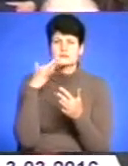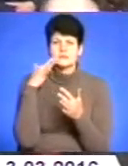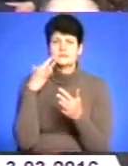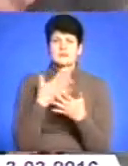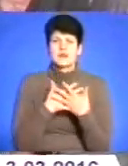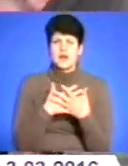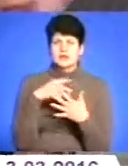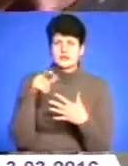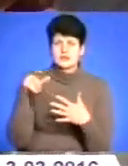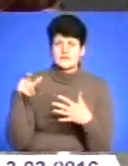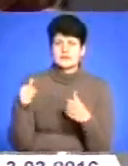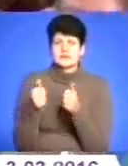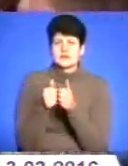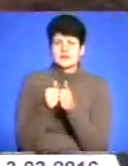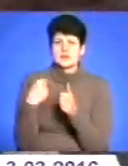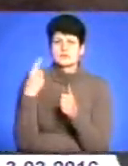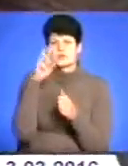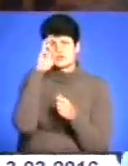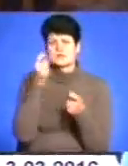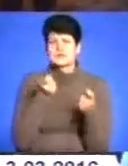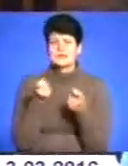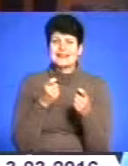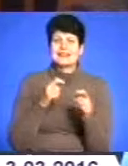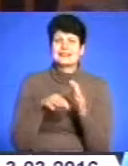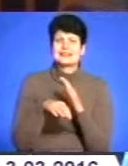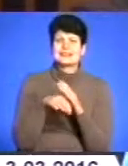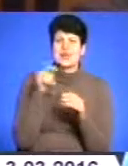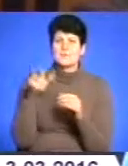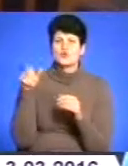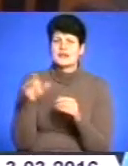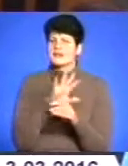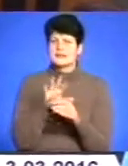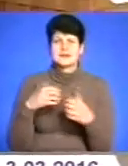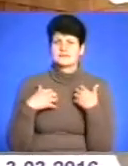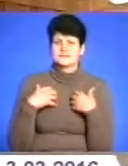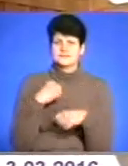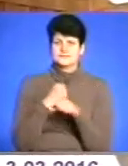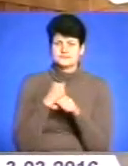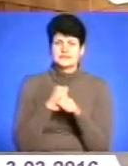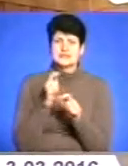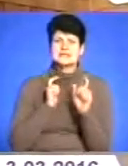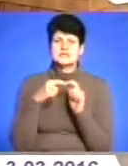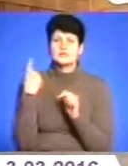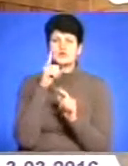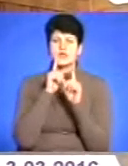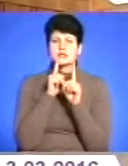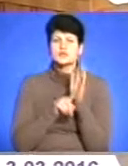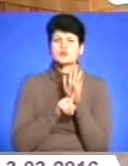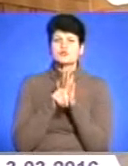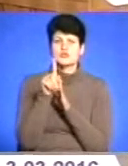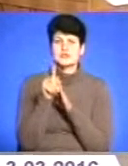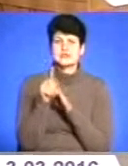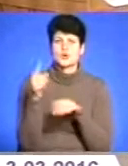сесійній залі та під стінами облдержадміністрації, депутати не поспішали працювати. Сесія обласної ради розпочалась з